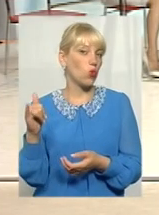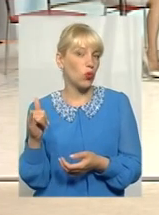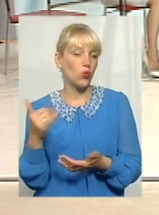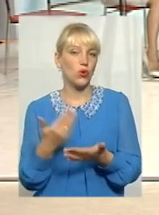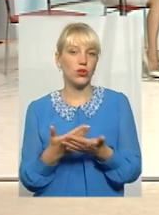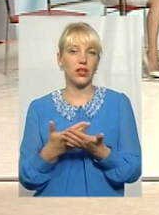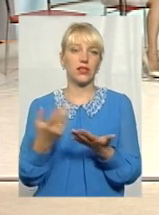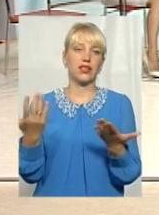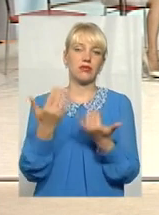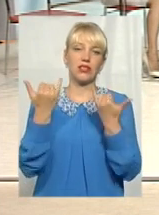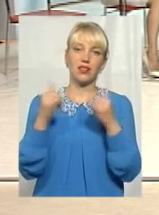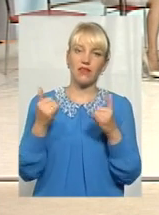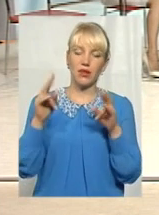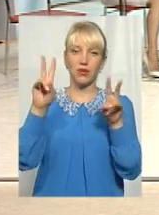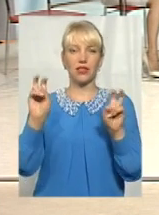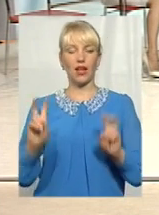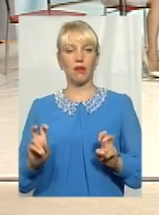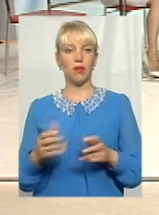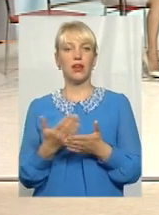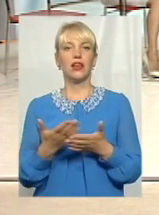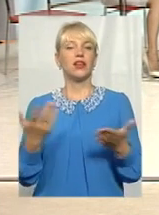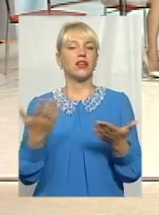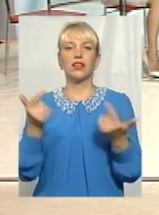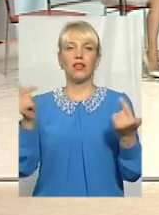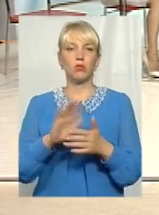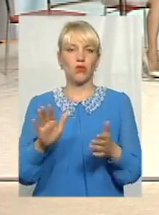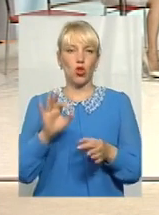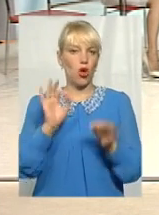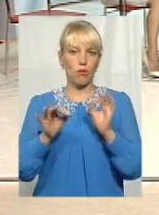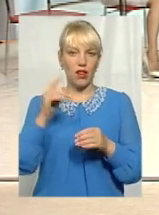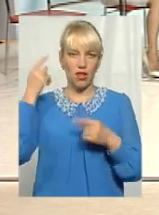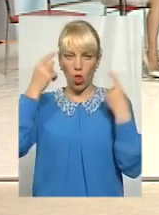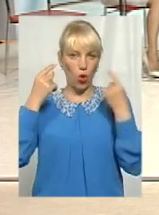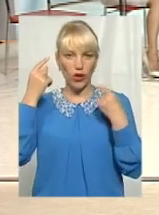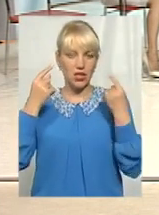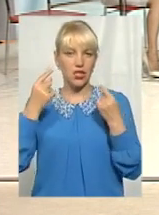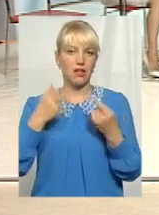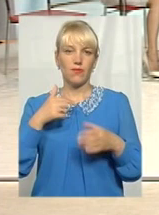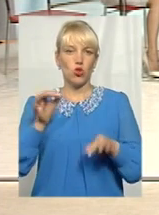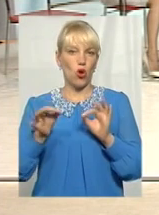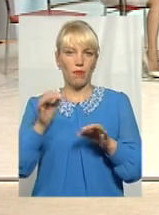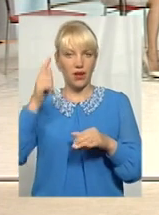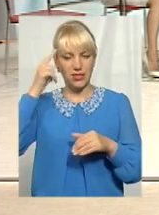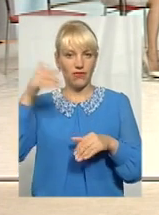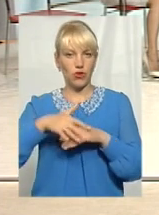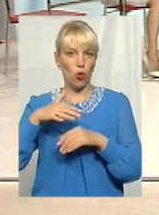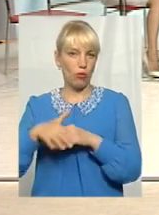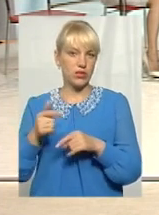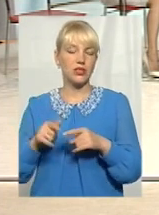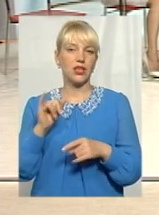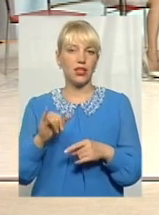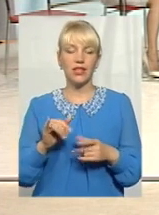дивними темами, і такі, що абсолютно не відповідають нормальній логіці, нормальній свідомості, натомість вони